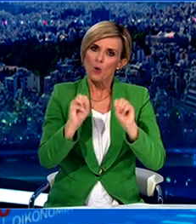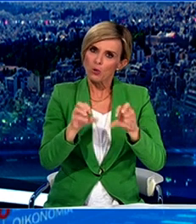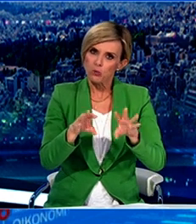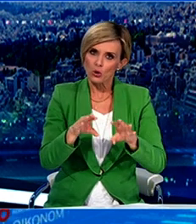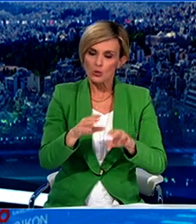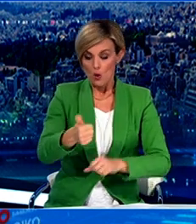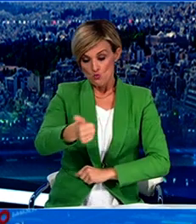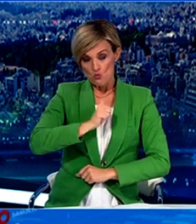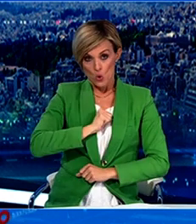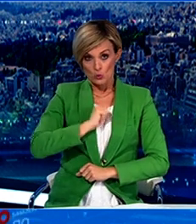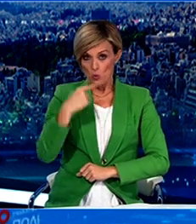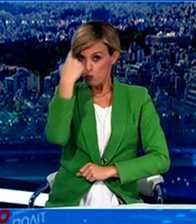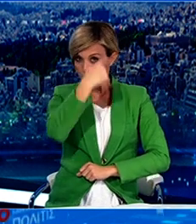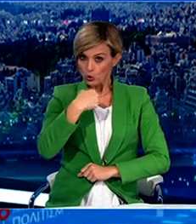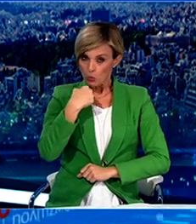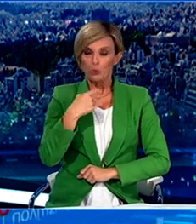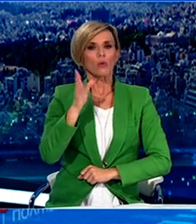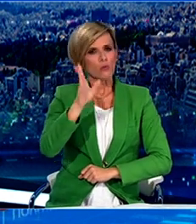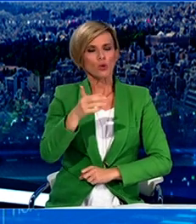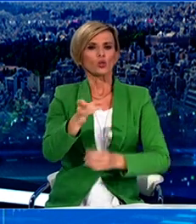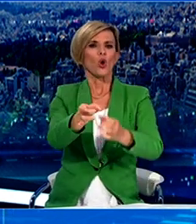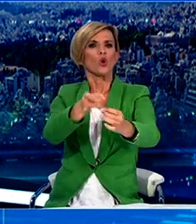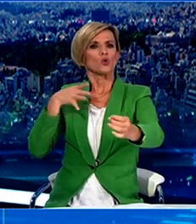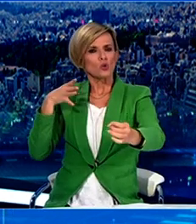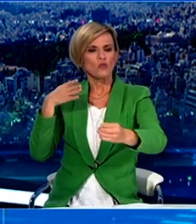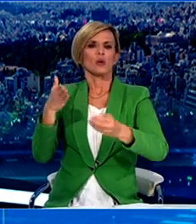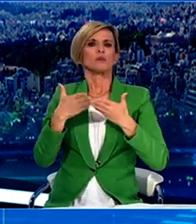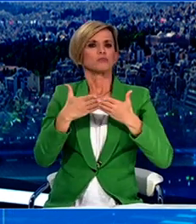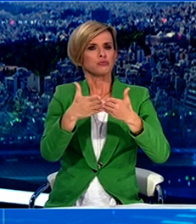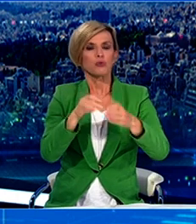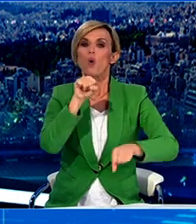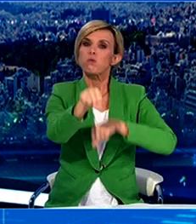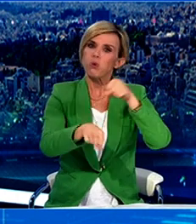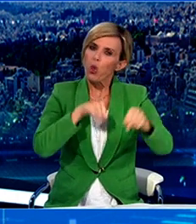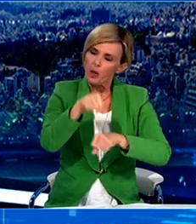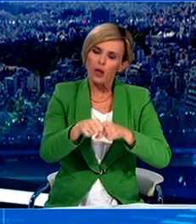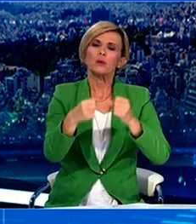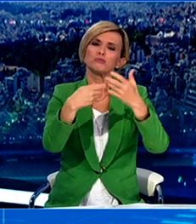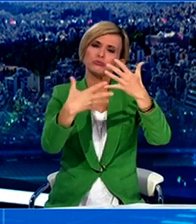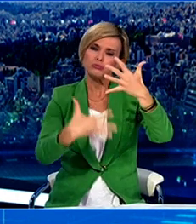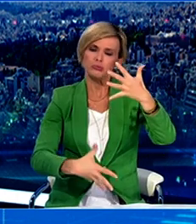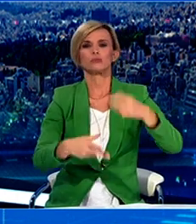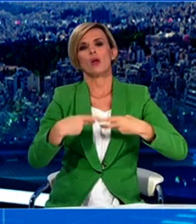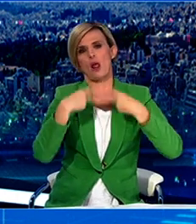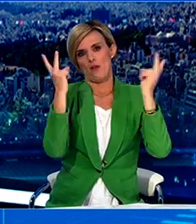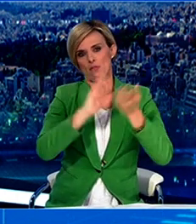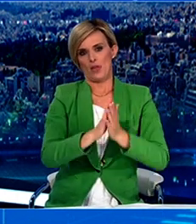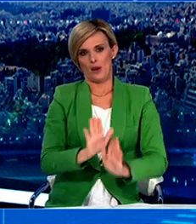ατομικά και μόνο αθλήματα όπως η αντισφαίριση, τοξοβολίες, τη οπλοία, υποδηλασία και τα υπόλοιπα που έχουν ήδη ανακοινωθεί.